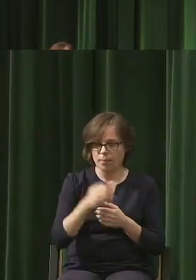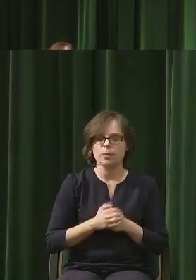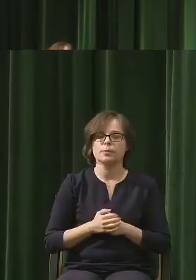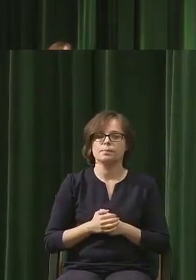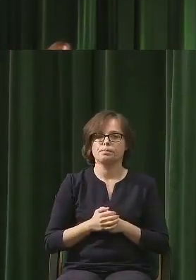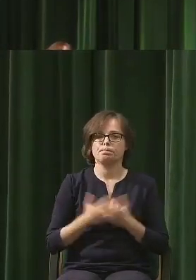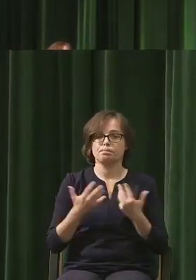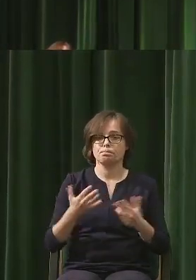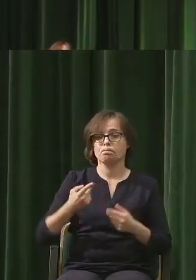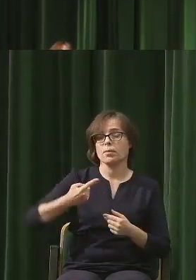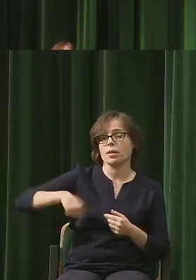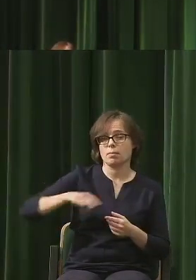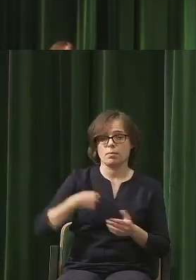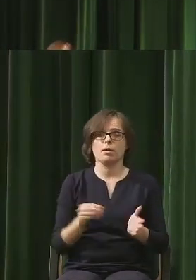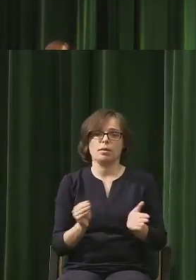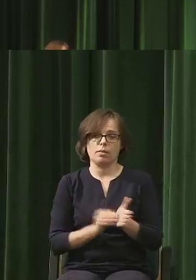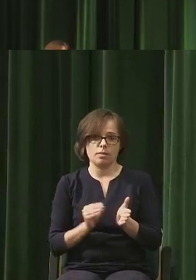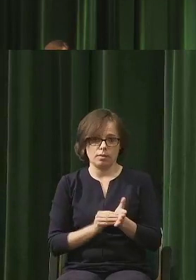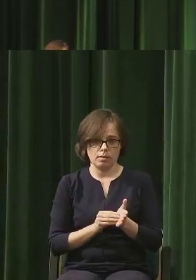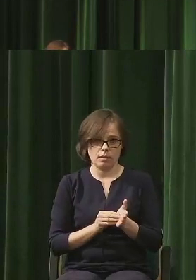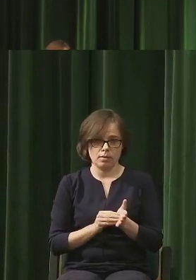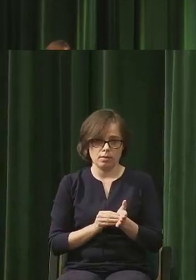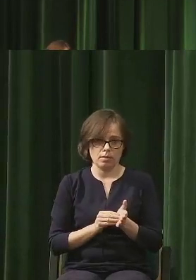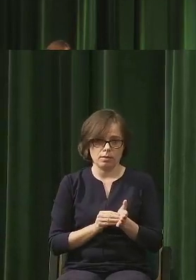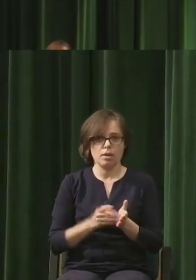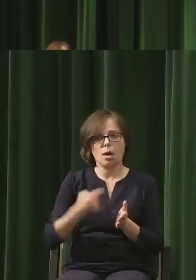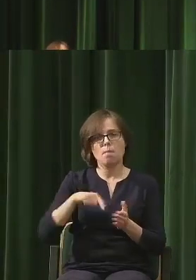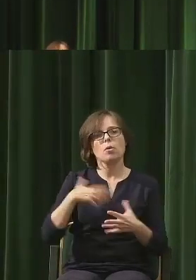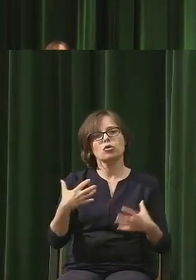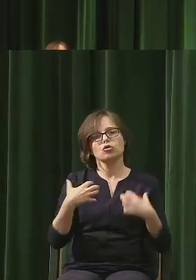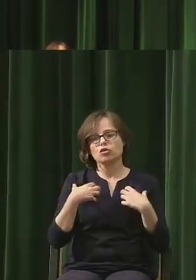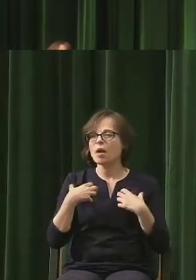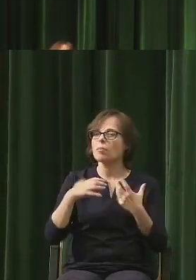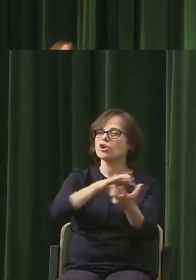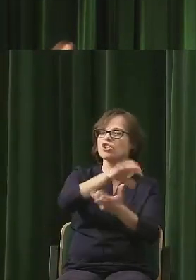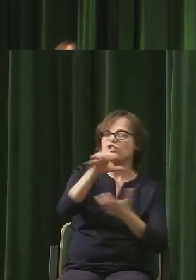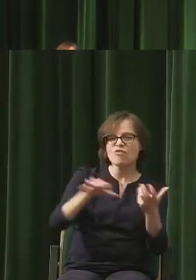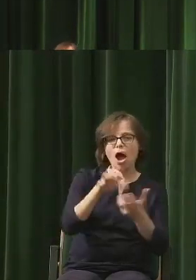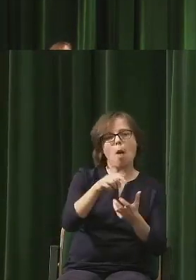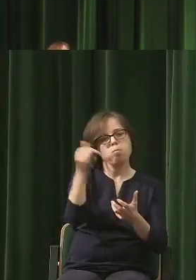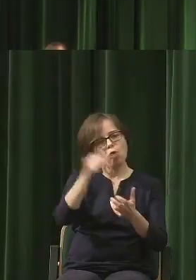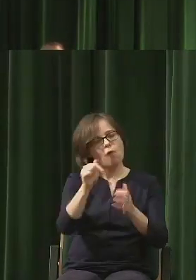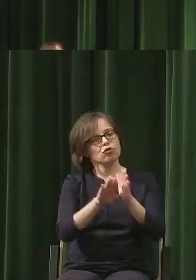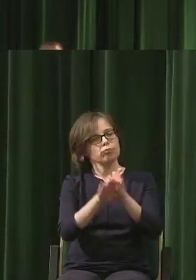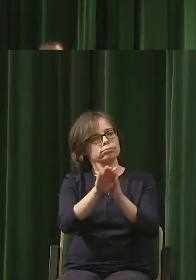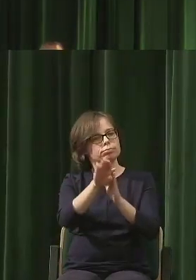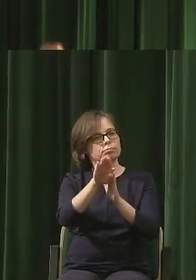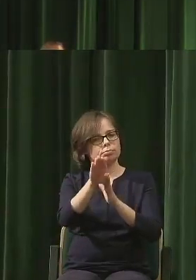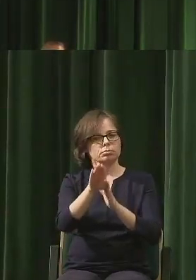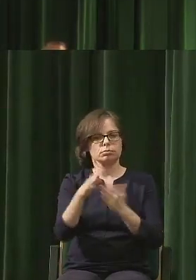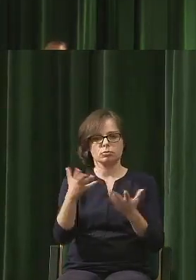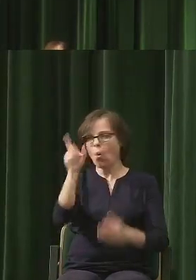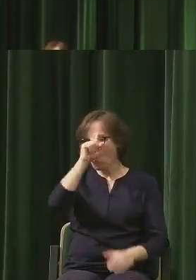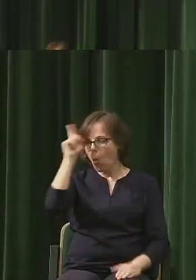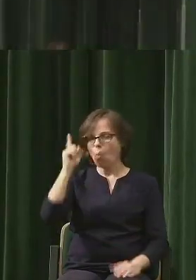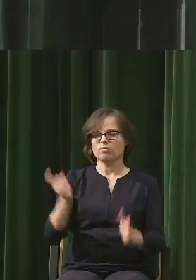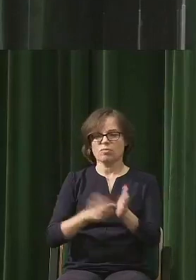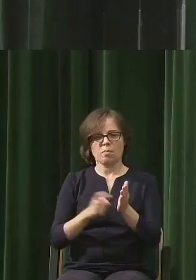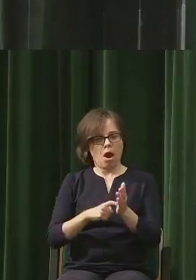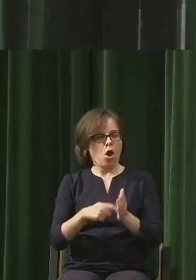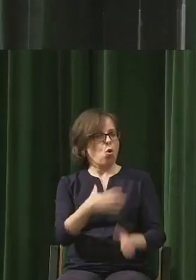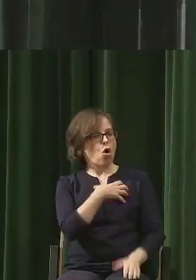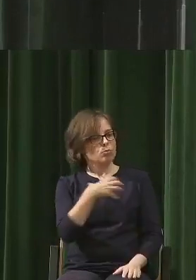My jesteśmy przyzwyczajeni do tego, że żyjemy w świecie wzrostu i tego się oczekuje od gospodarki i tego ludzie oczekują po prostu